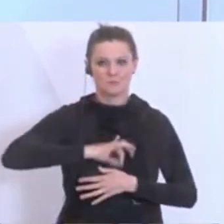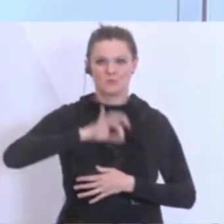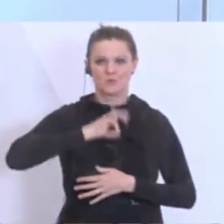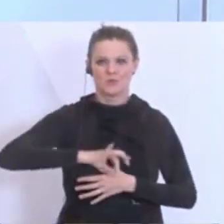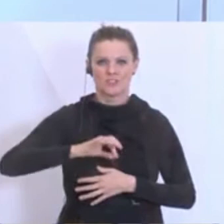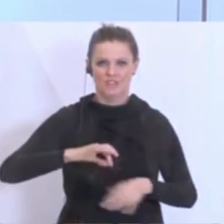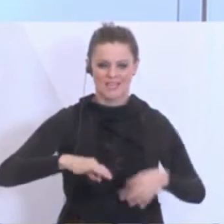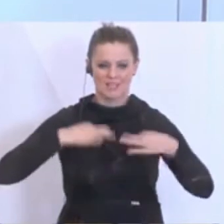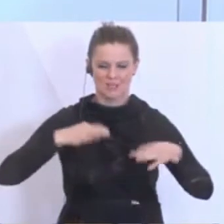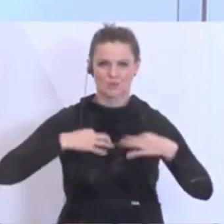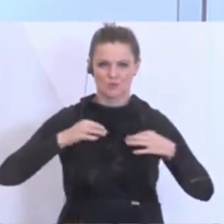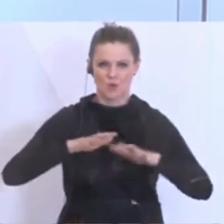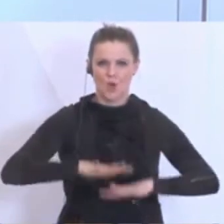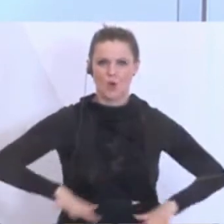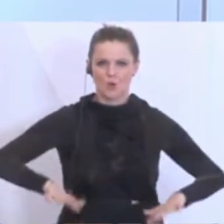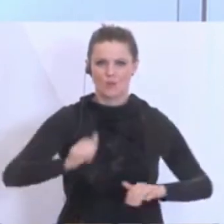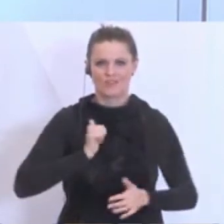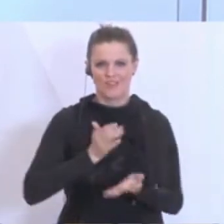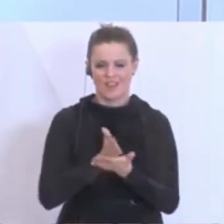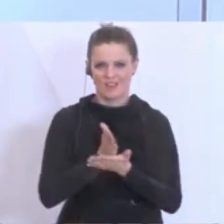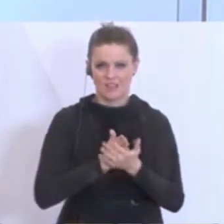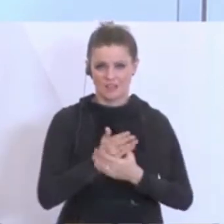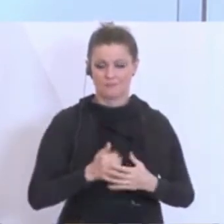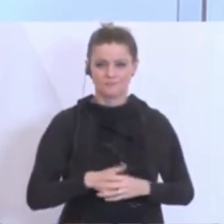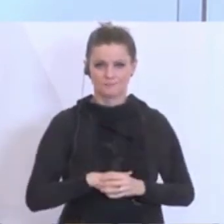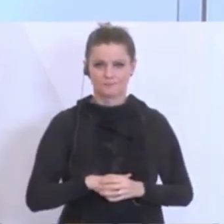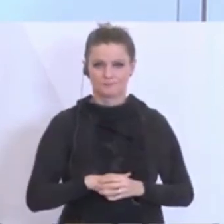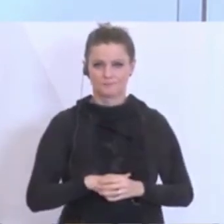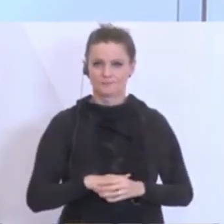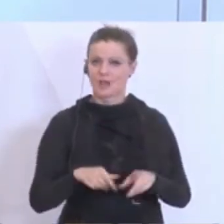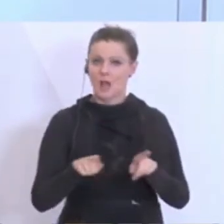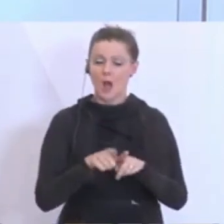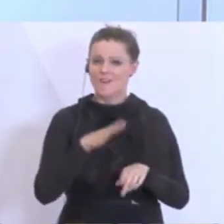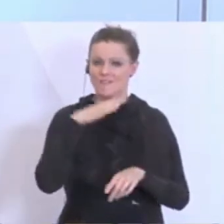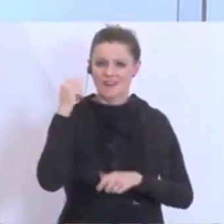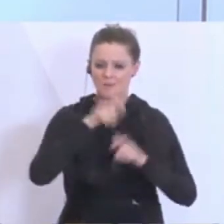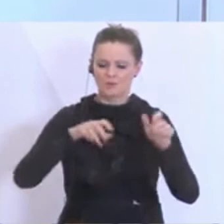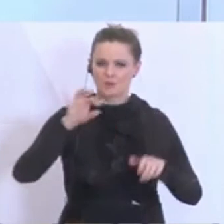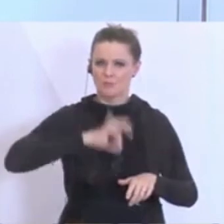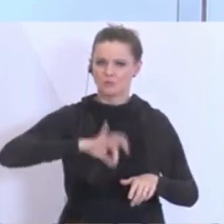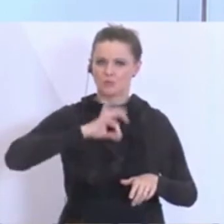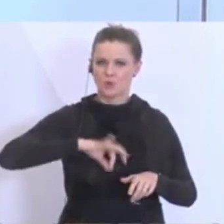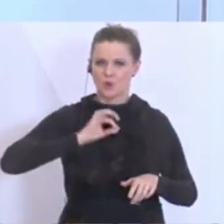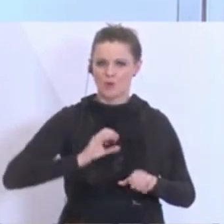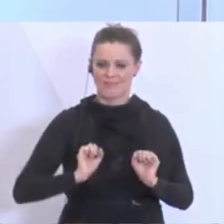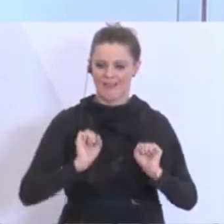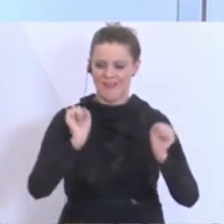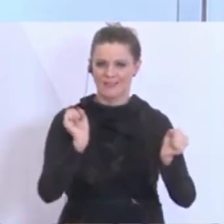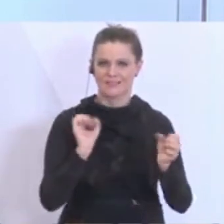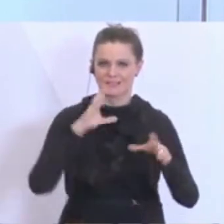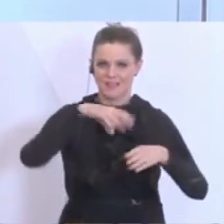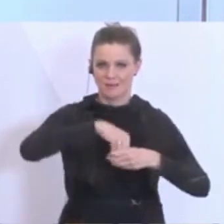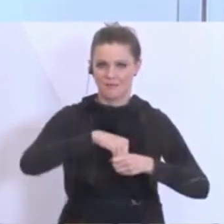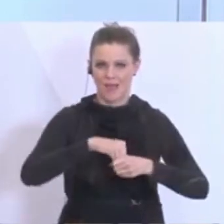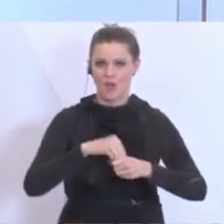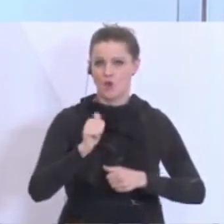Gesundheit der Grundwehrdienerinnen und Grundwehrdiener, wir haben ja sehr viele Psychologinnen und Psychologen auch im Einsatz bei uns im österreichischen